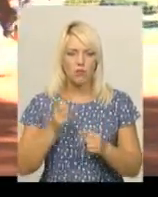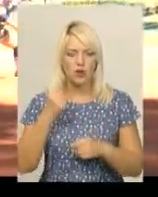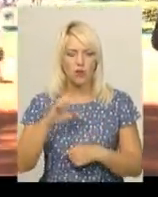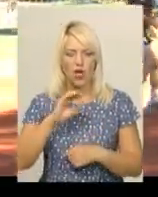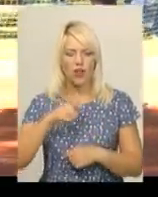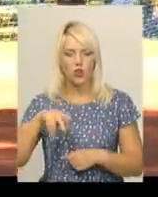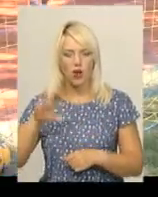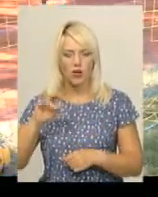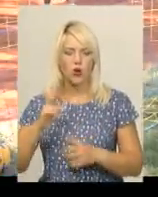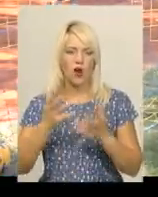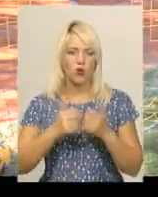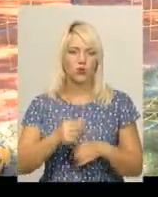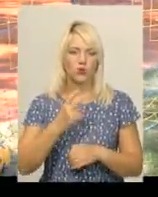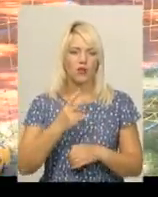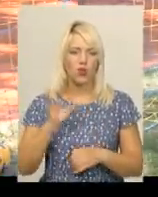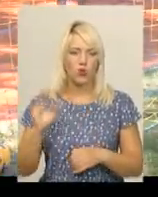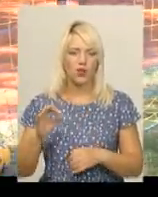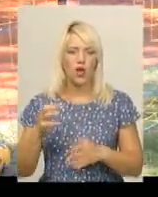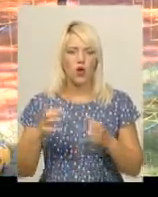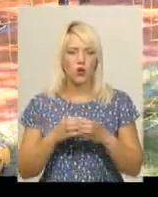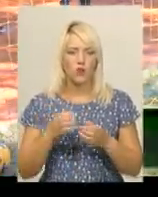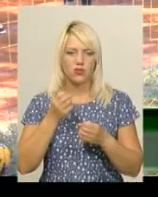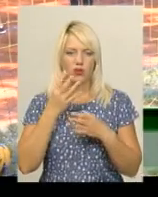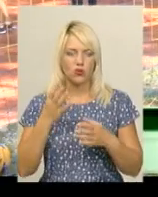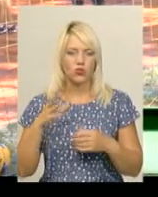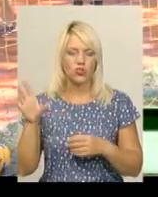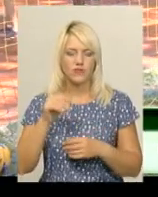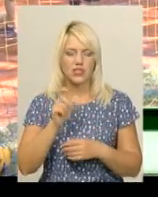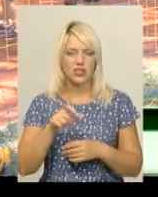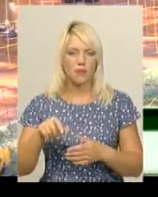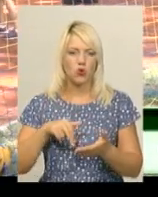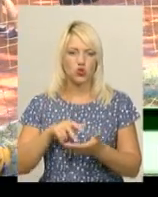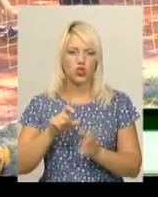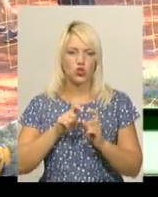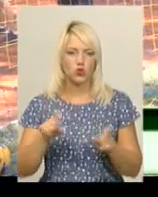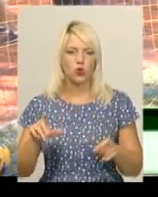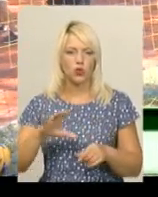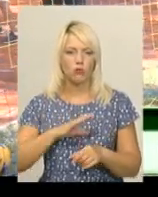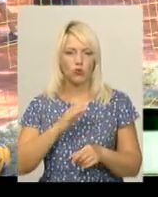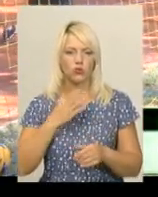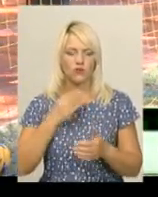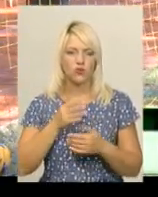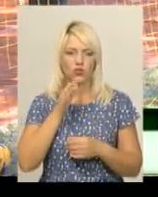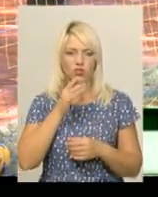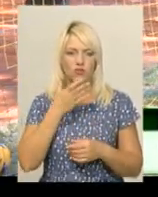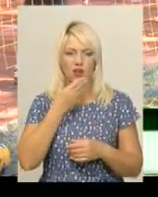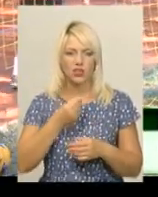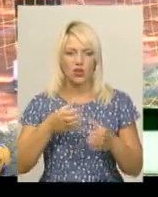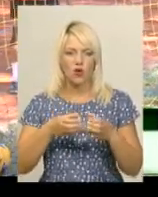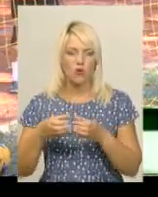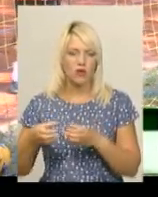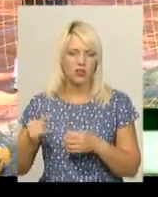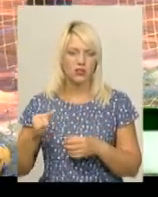з рахунком 2-0. Команда хороша, всі гравці пройшли школу, були в хороших командах.